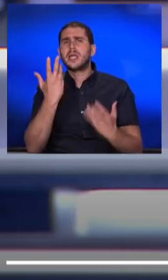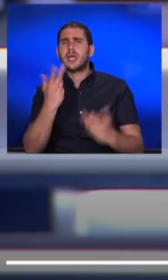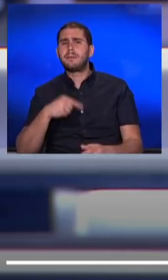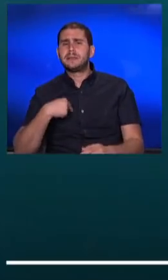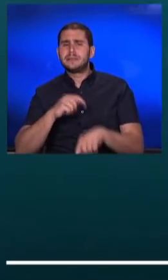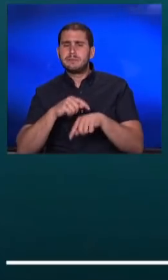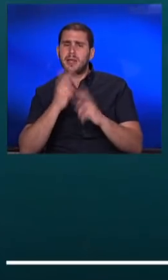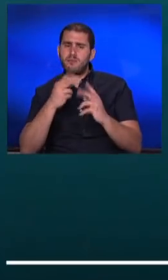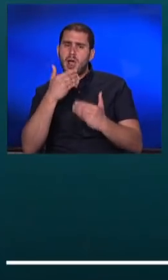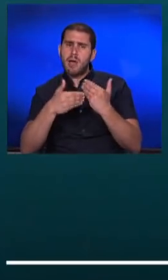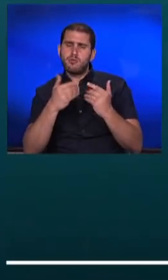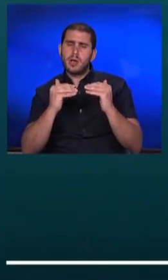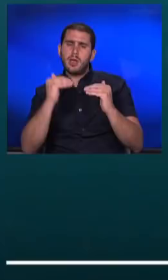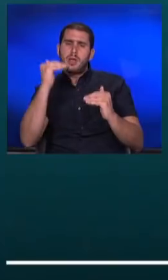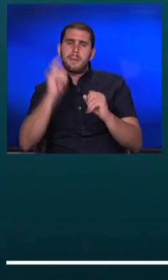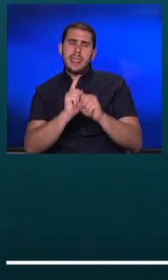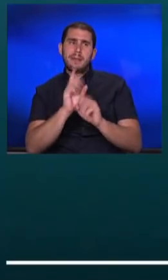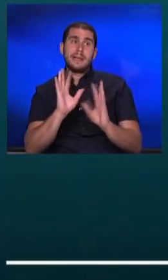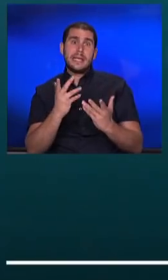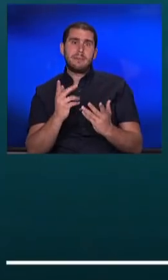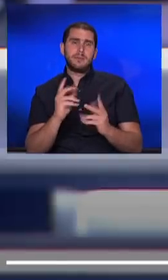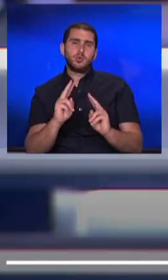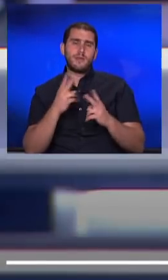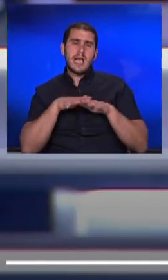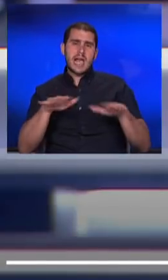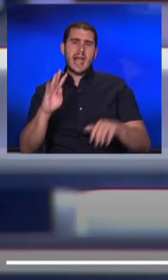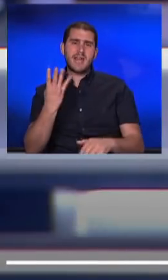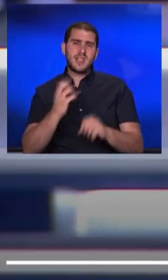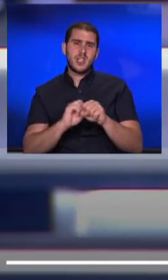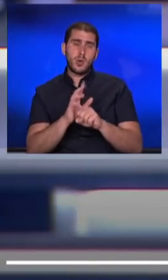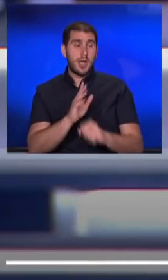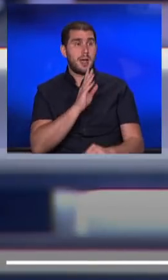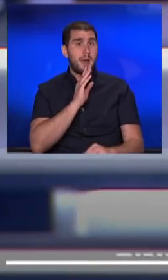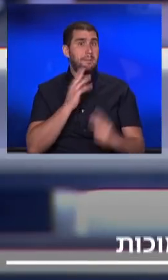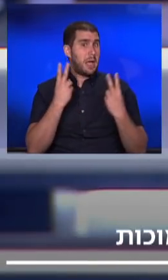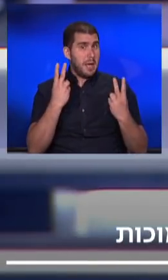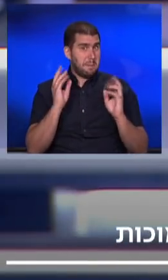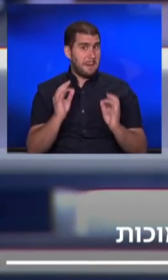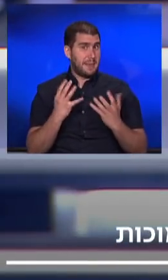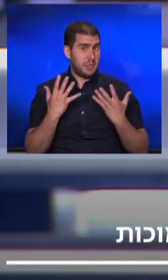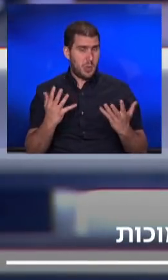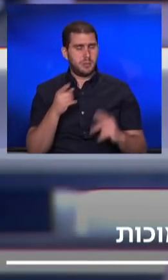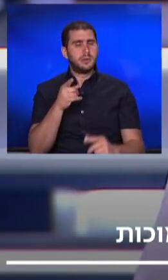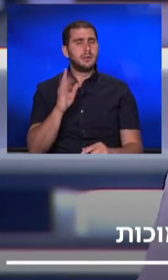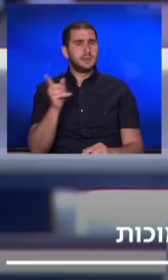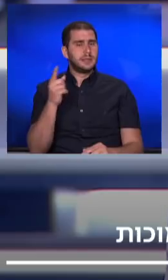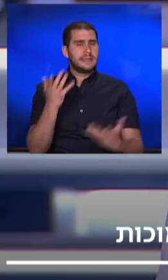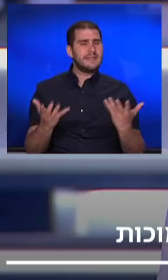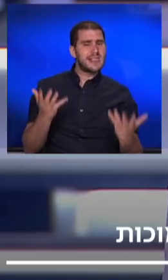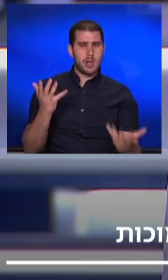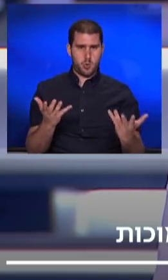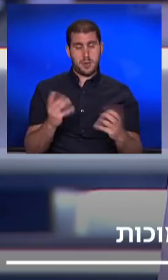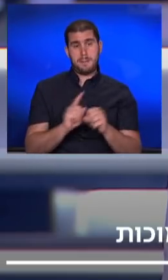להמשיך לצוף מעל המים, אם נראה כאן גל רביעי? הבעיה המרכזית היא כמובן ודאות. כרגע